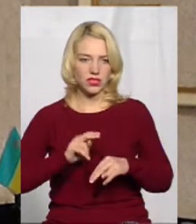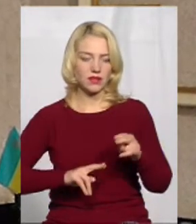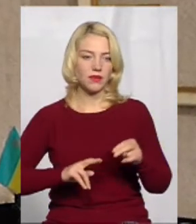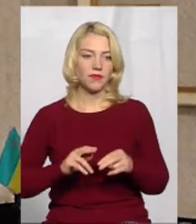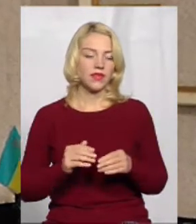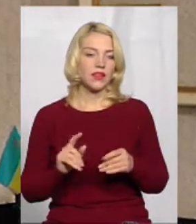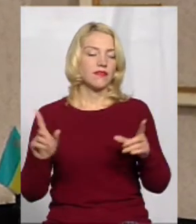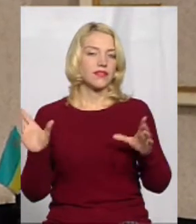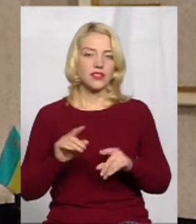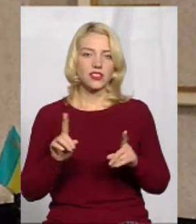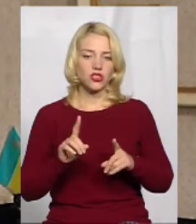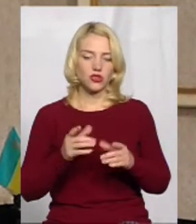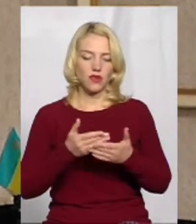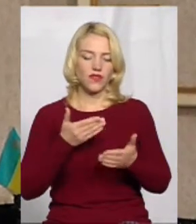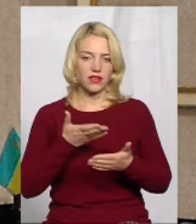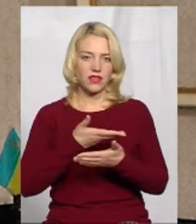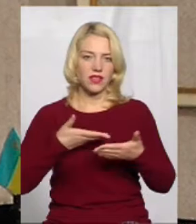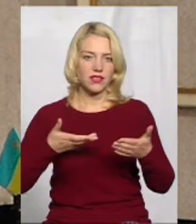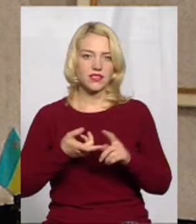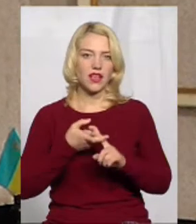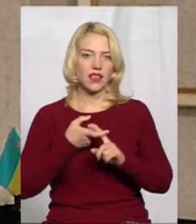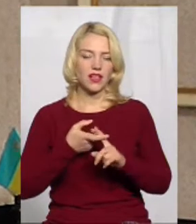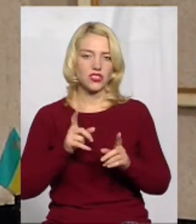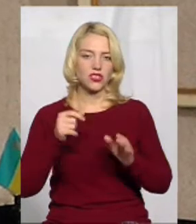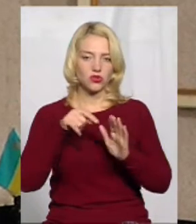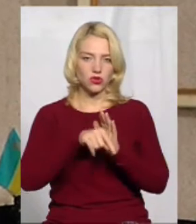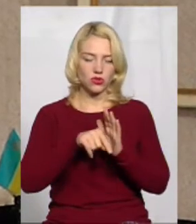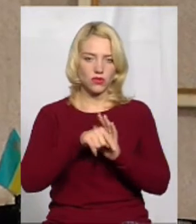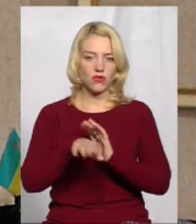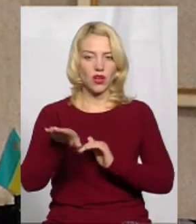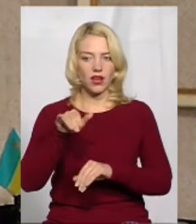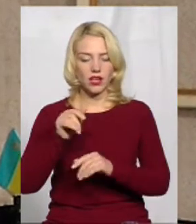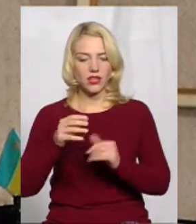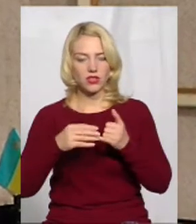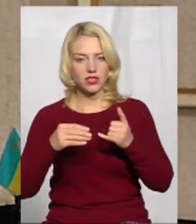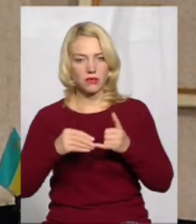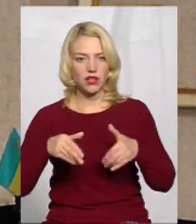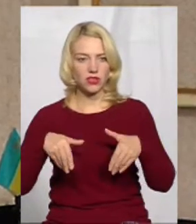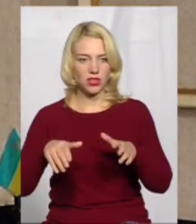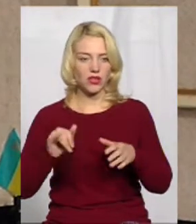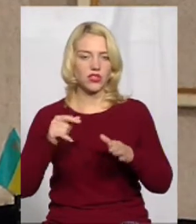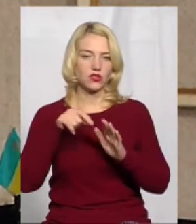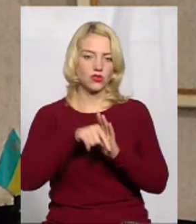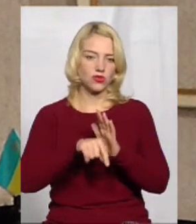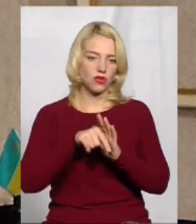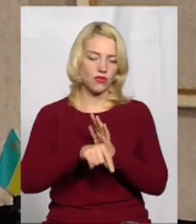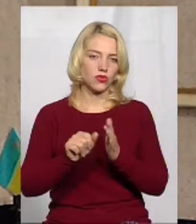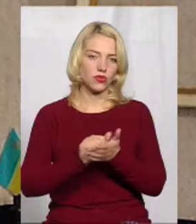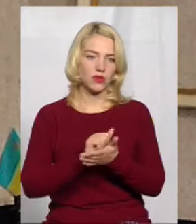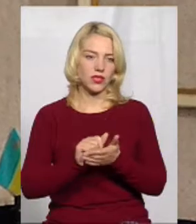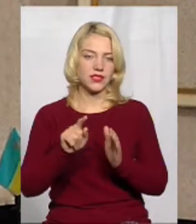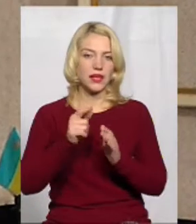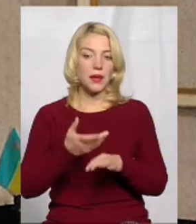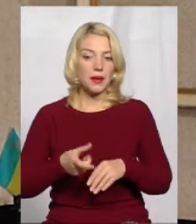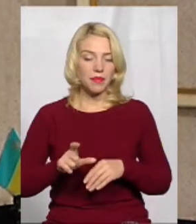Все, що від нас залежало і стосовно оренди земельної ділянки, і стосовно містобудівної документації. Більше того, коли